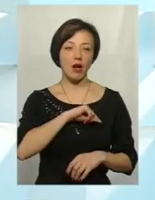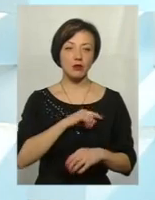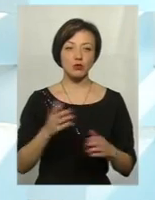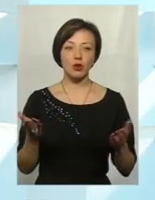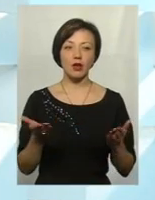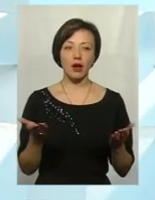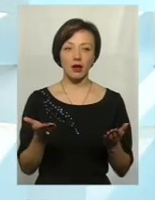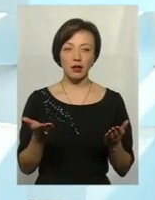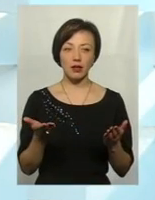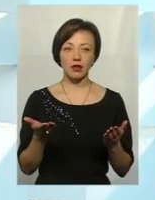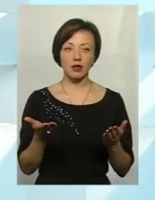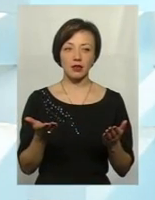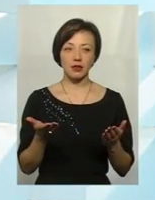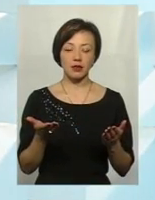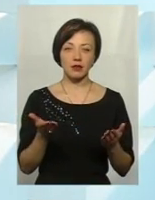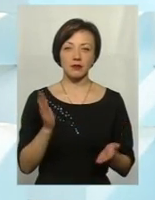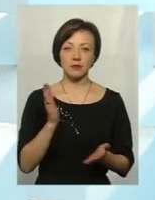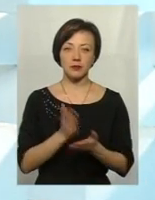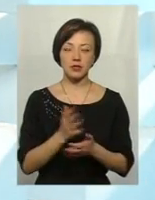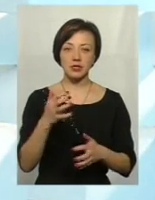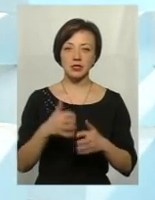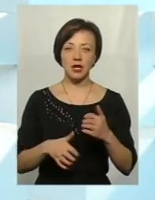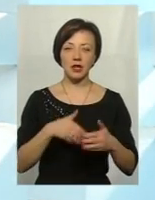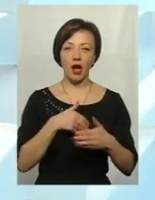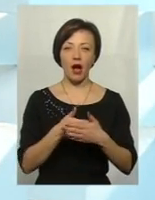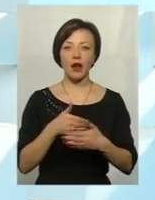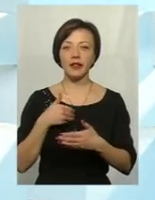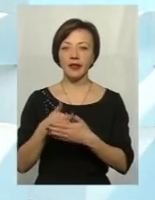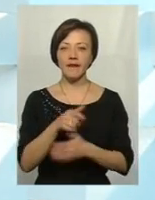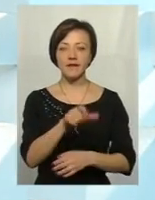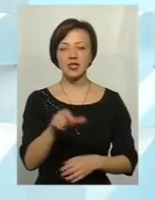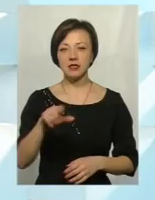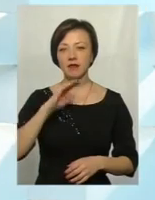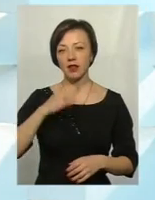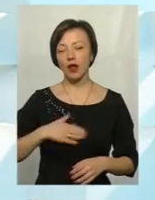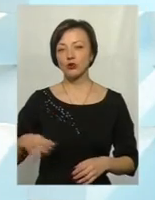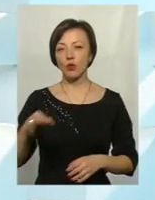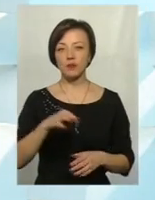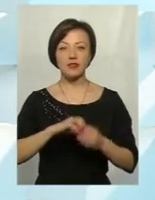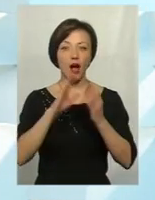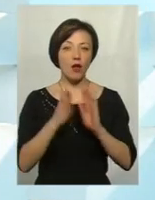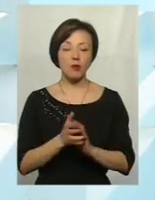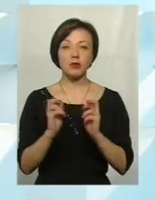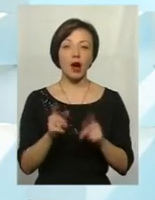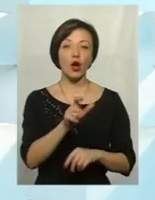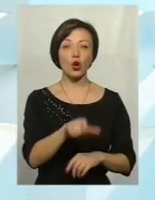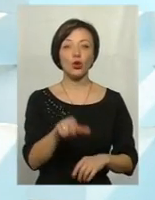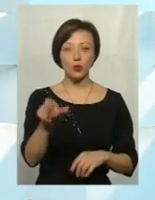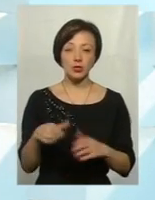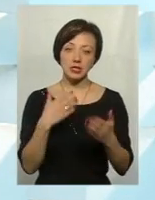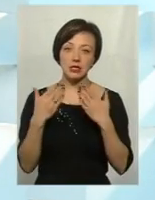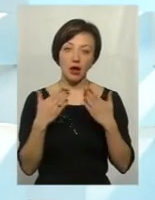витають серед громадських активістів нашого краю. Та й загалом, як люди ставляться до